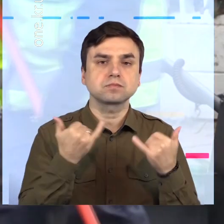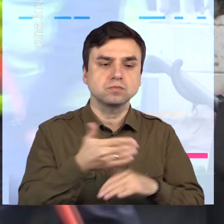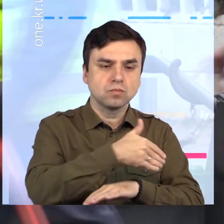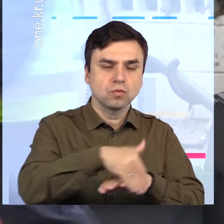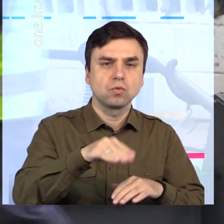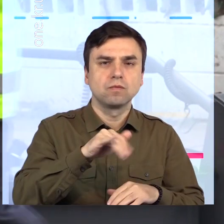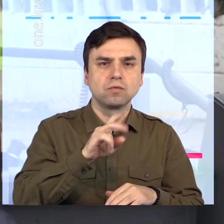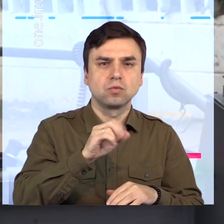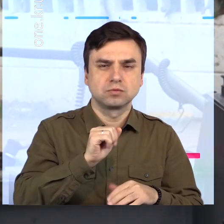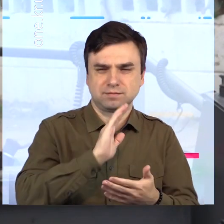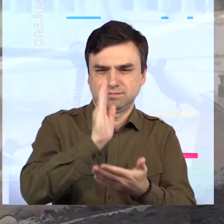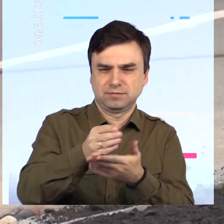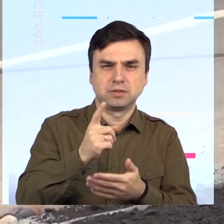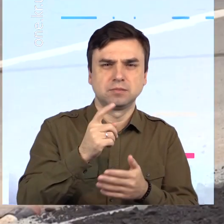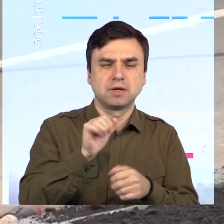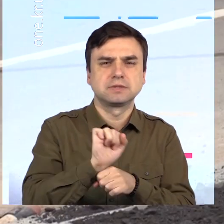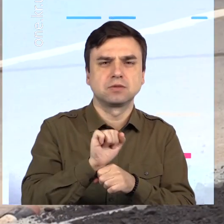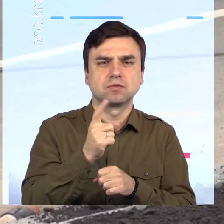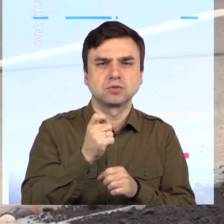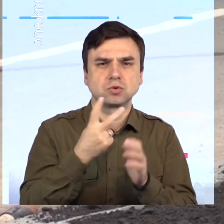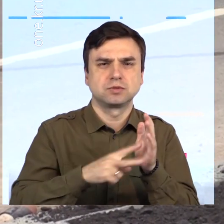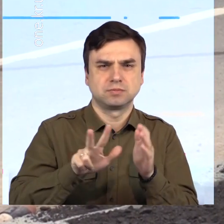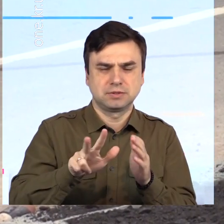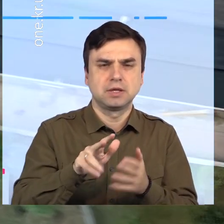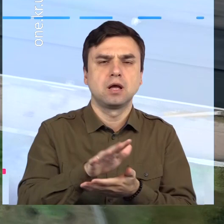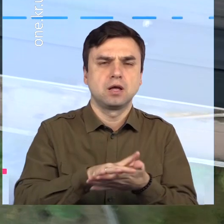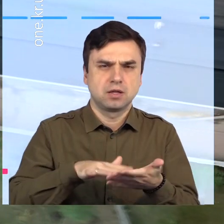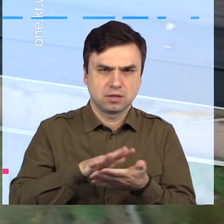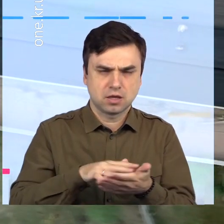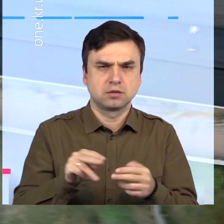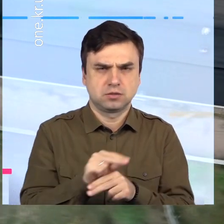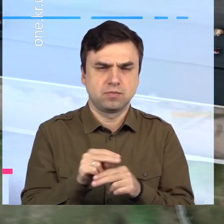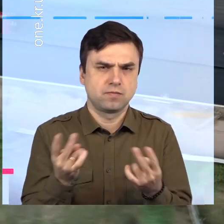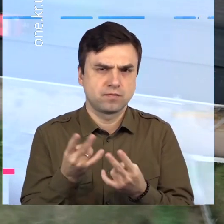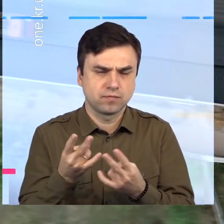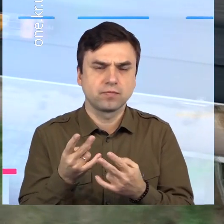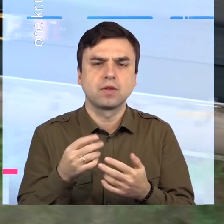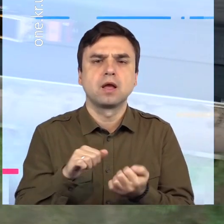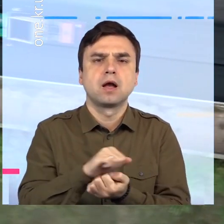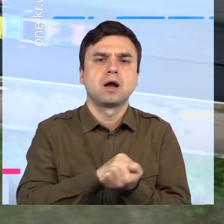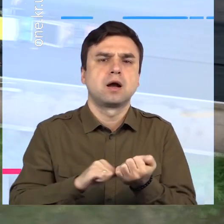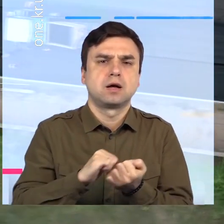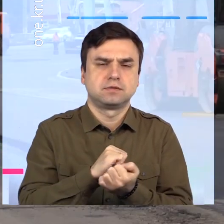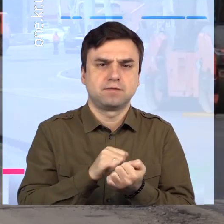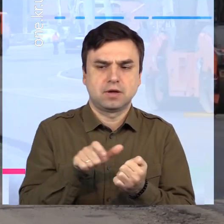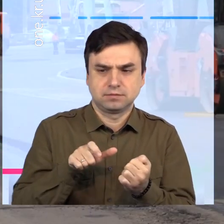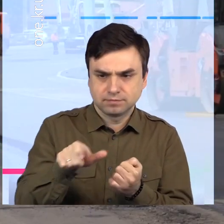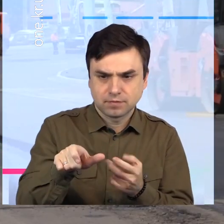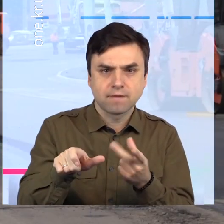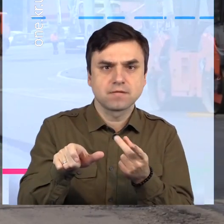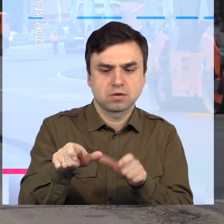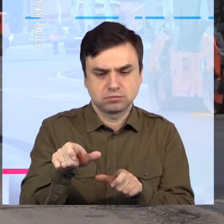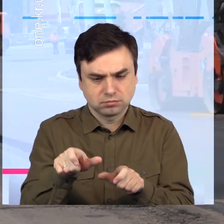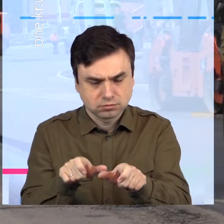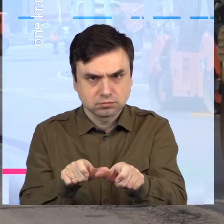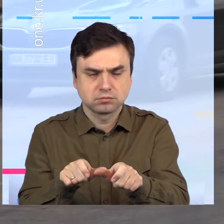у напрямку 173-го кварталу продовжують встановлювати бордюрні камені, йде підготовка до асфальтування другої дорожньої смуги, монтується